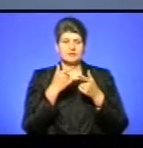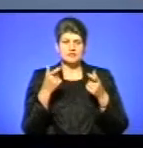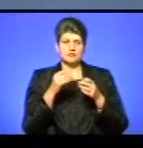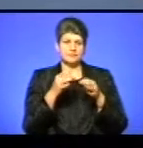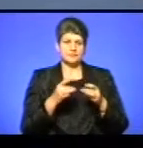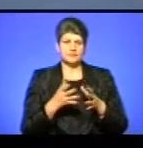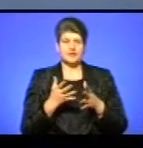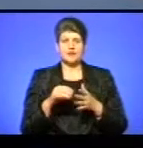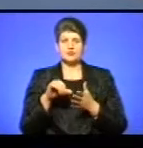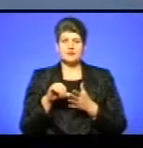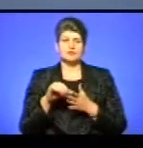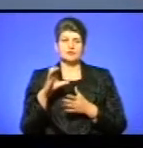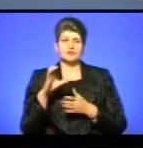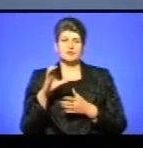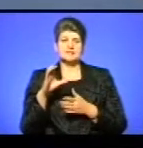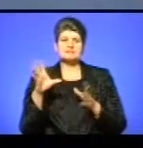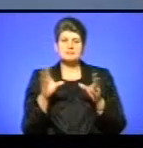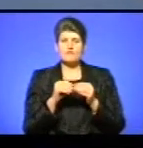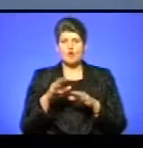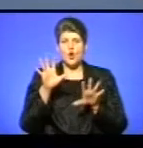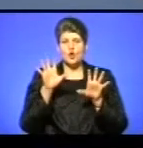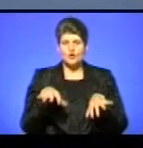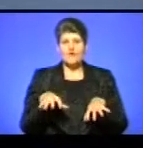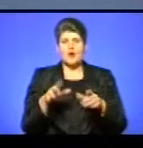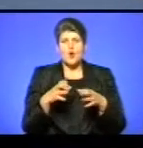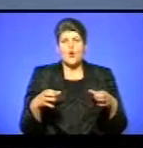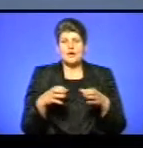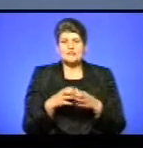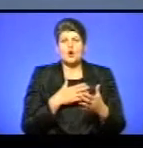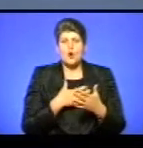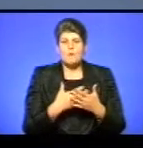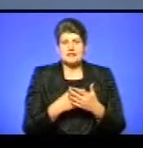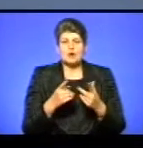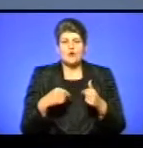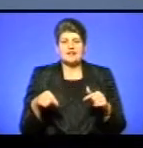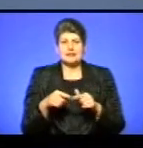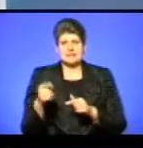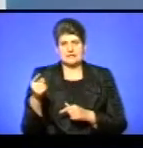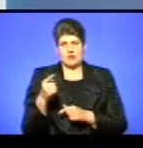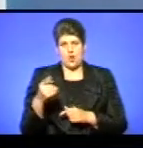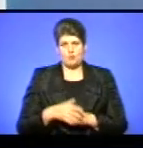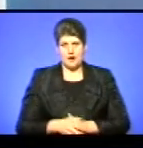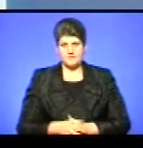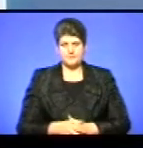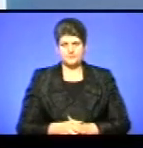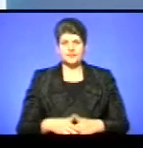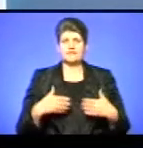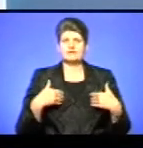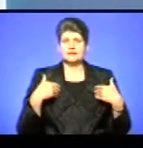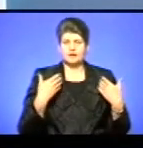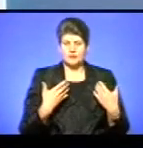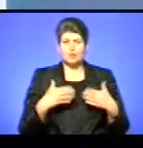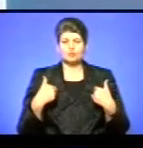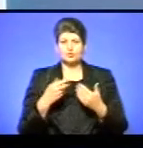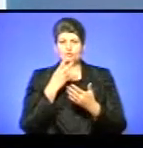учасник Євромайдану в Тернополі та співголова Коаліції громадських організацій Тернополя. Вітаю вас! Перед тим, як почати розмову, пропоную